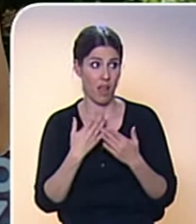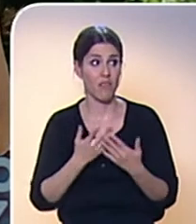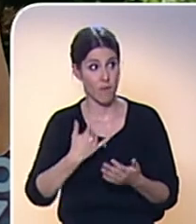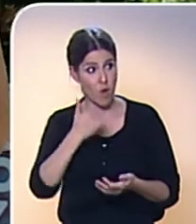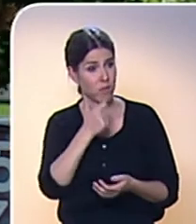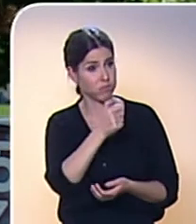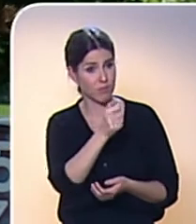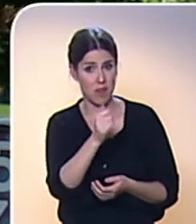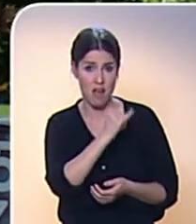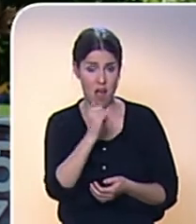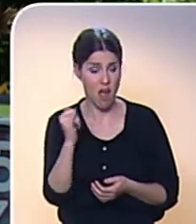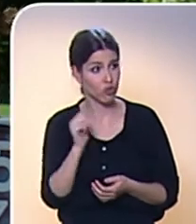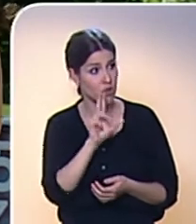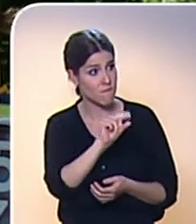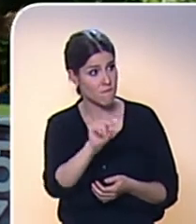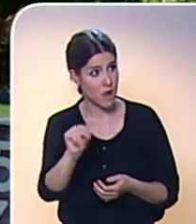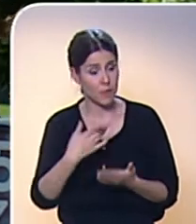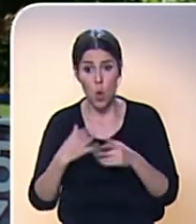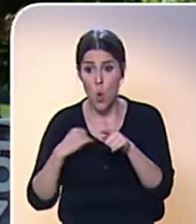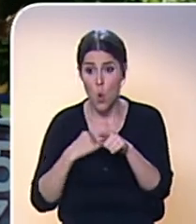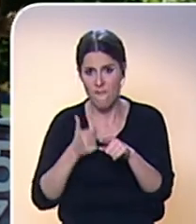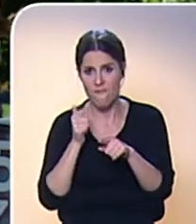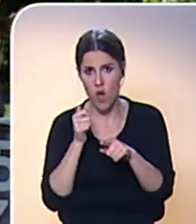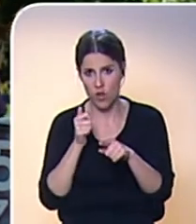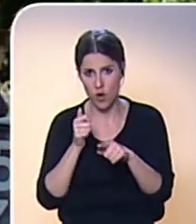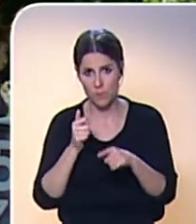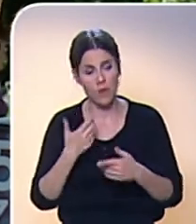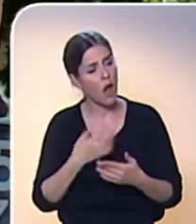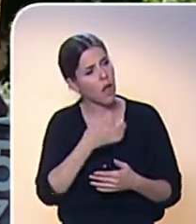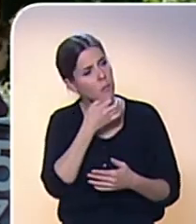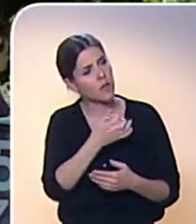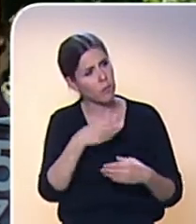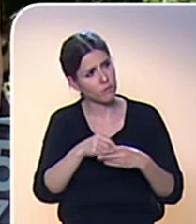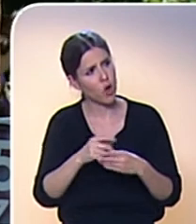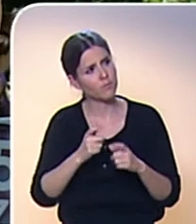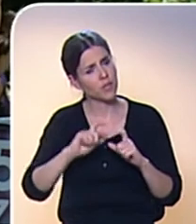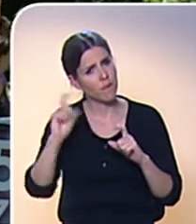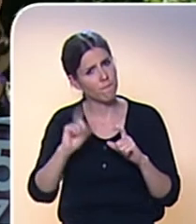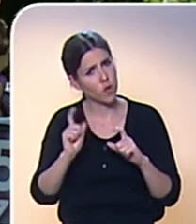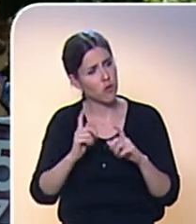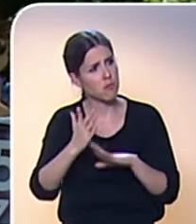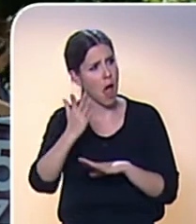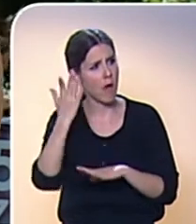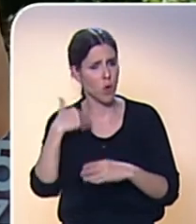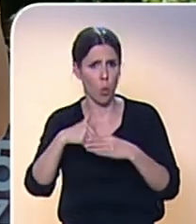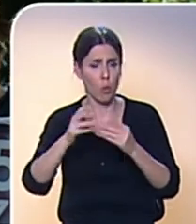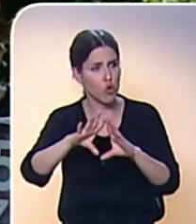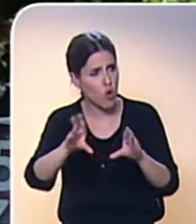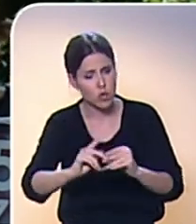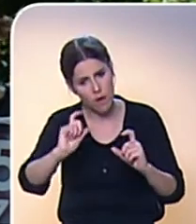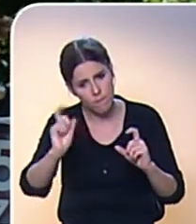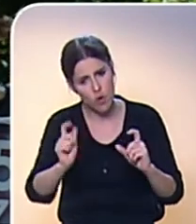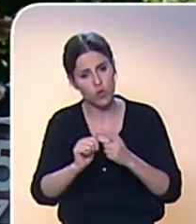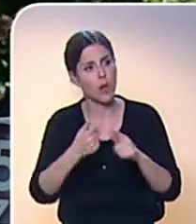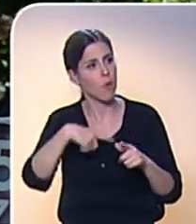z nás po ruce, takže když vidí něco zajímavého, tak já si myslím, že i ty pořizované fotografie se neustále mění. Dříve se fotily více rodiny nebo třeba